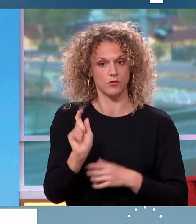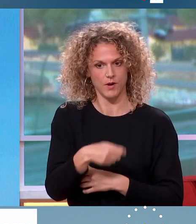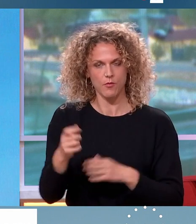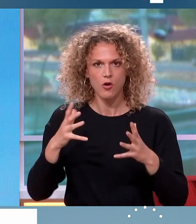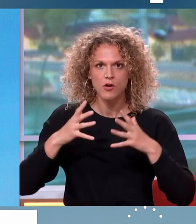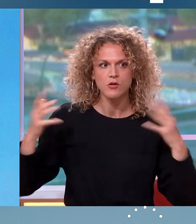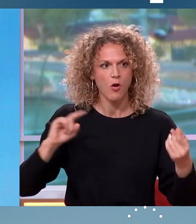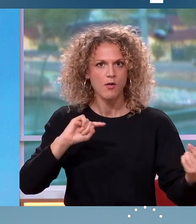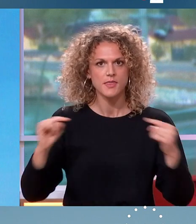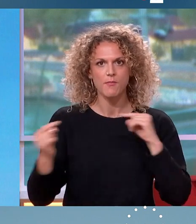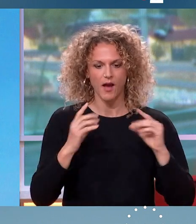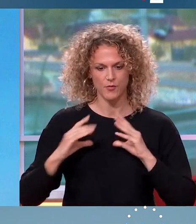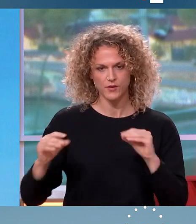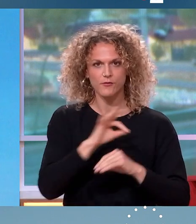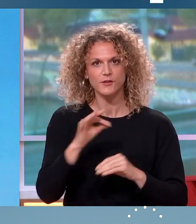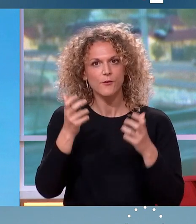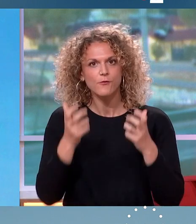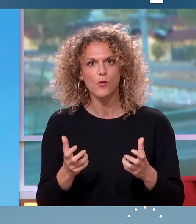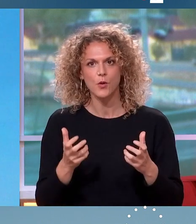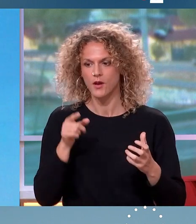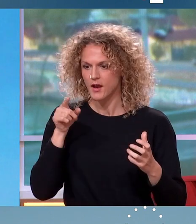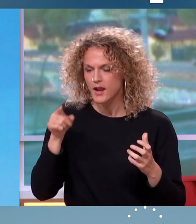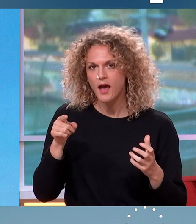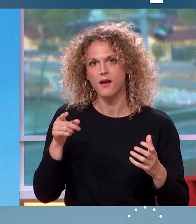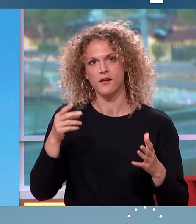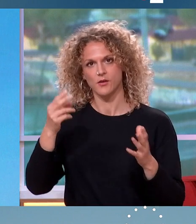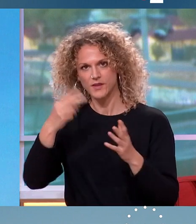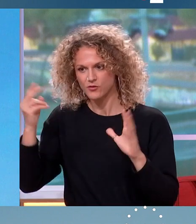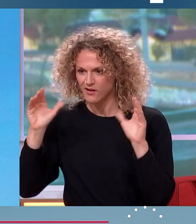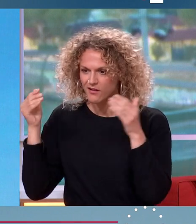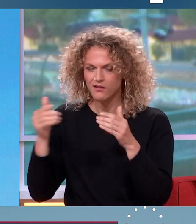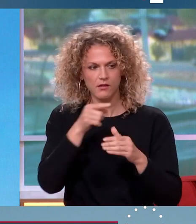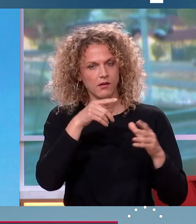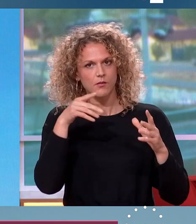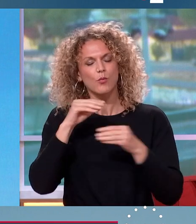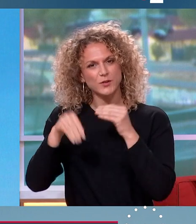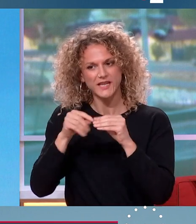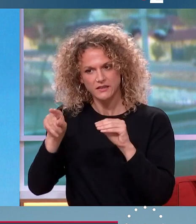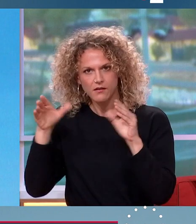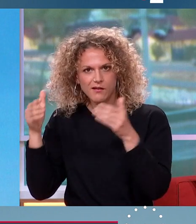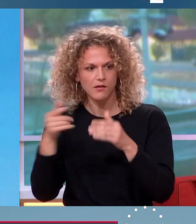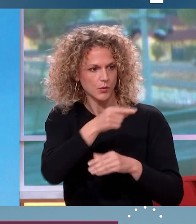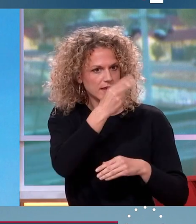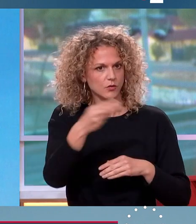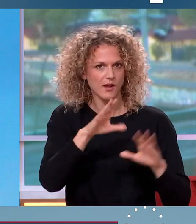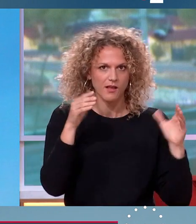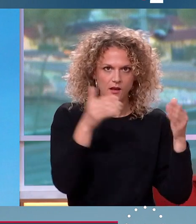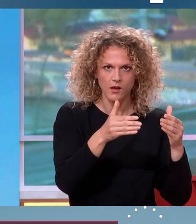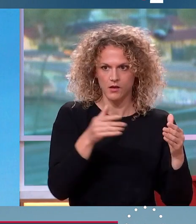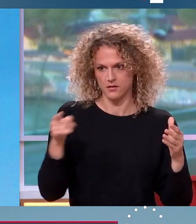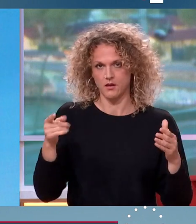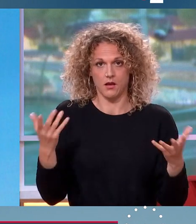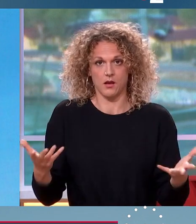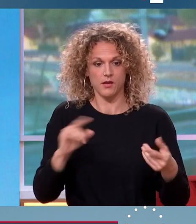les Français ont demandé, le débat entre nationaux et mondialistes, il est dans la morale et dans l'injective. Et donc de ce point de vue-là, le débat